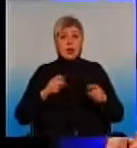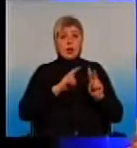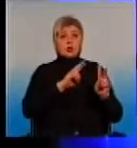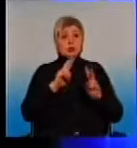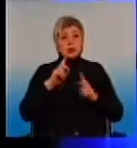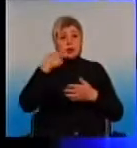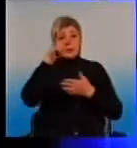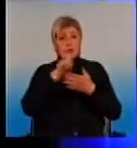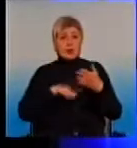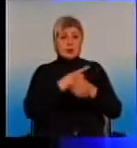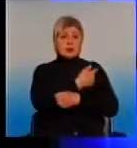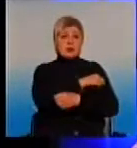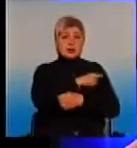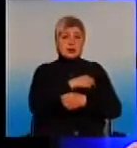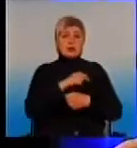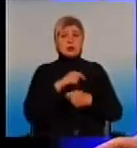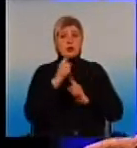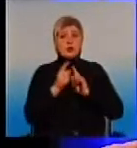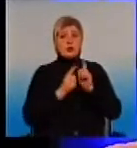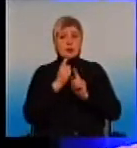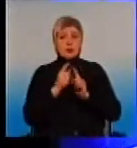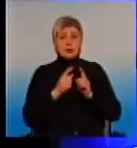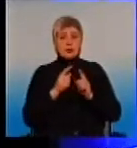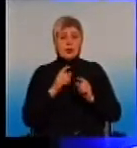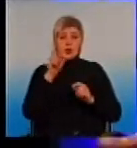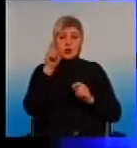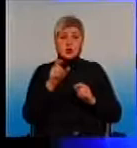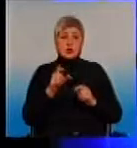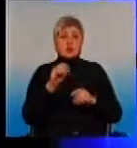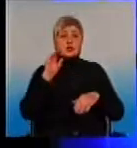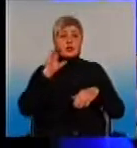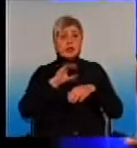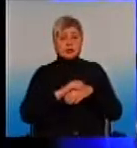Тому чоловіковий фактор ми нікак не можемо виключити.